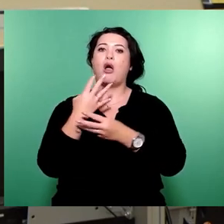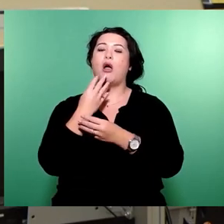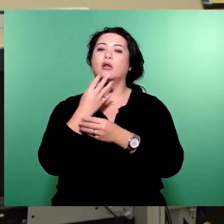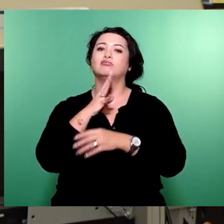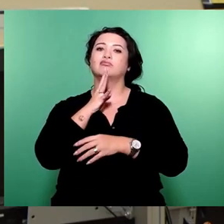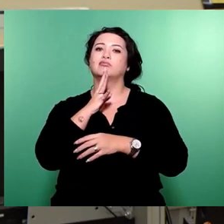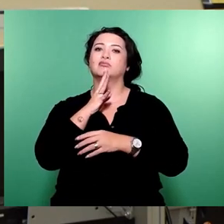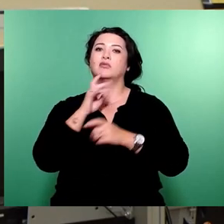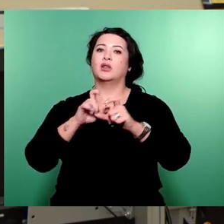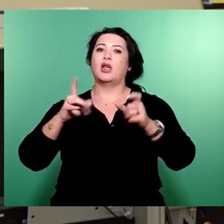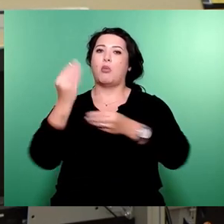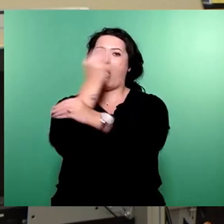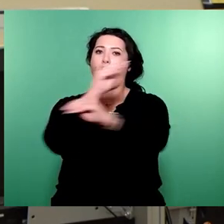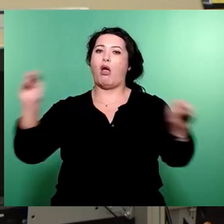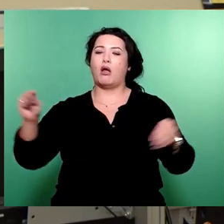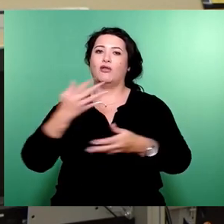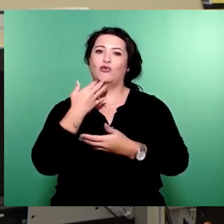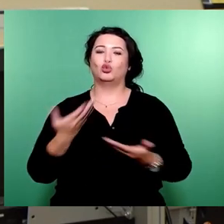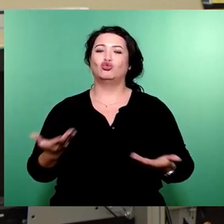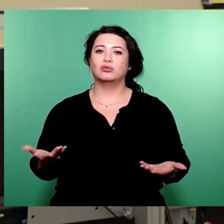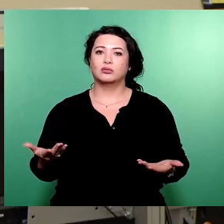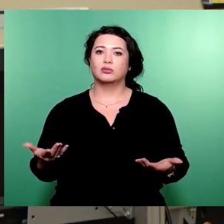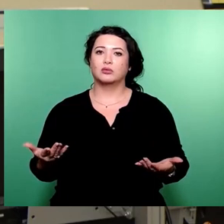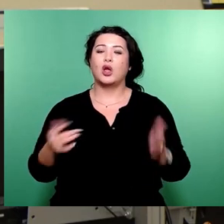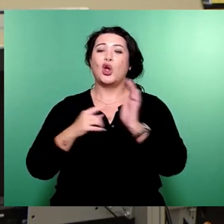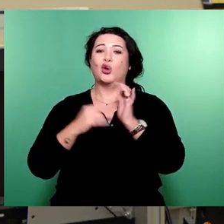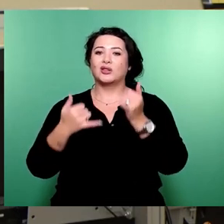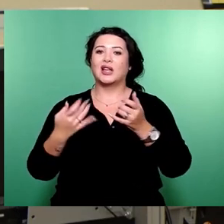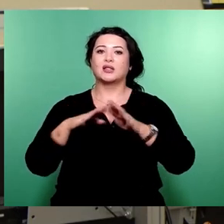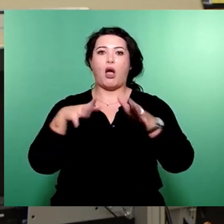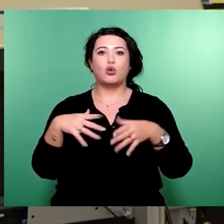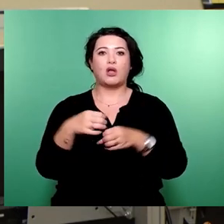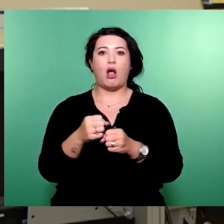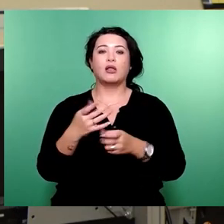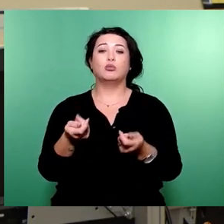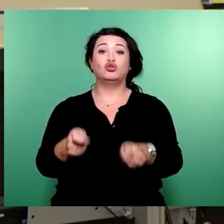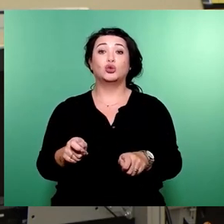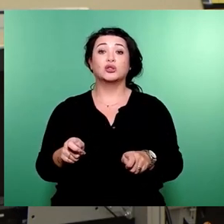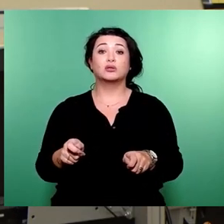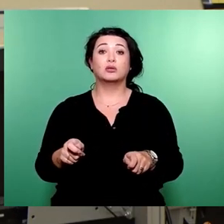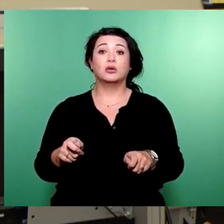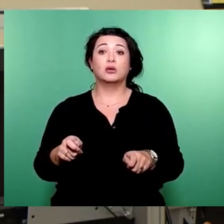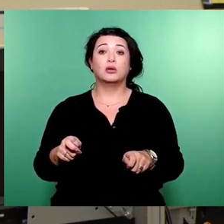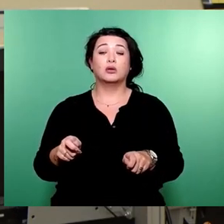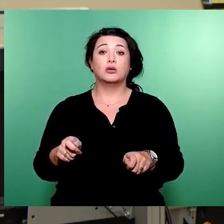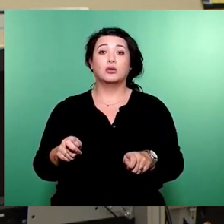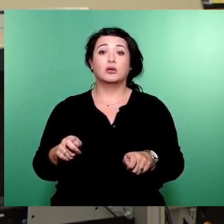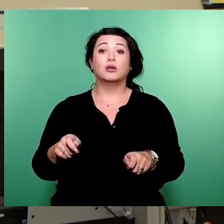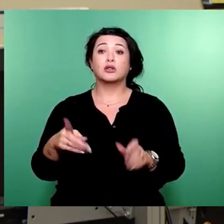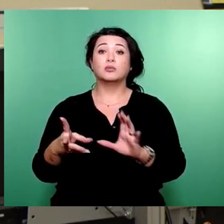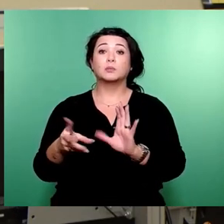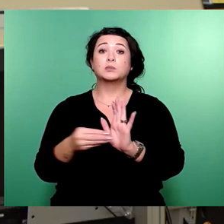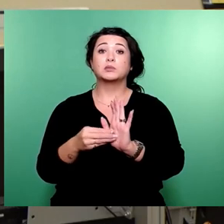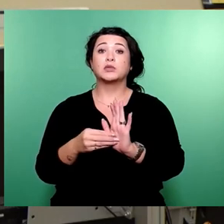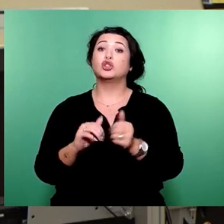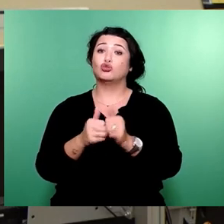wir alle, also alle, die jetzt diesen Haushalt mitbeschließen werden, tun dem Spurt mit diesem Haushaltsbeschluss wirklich